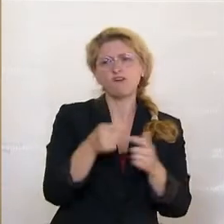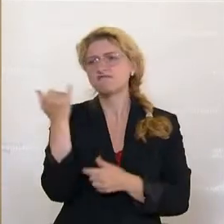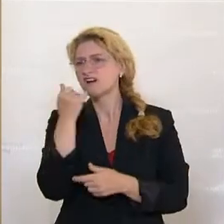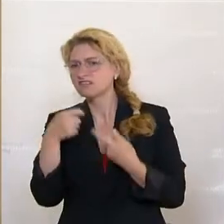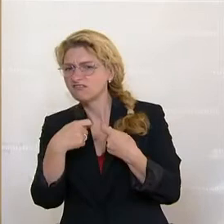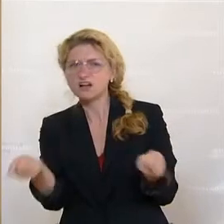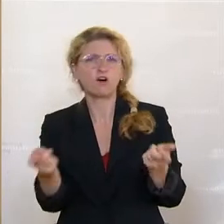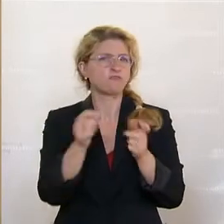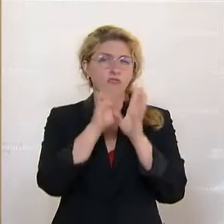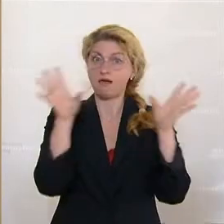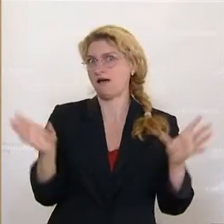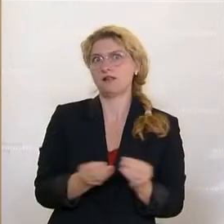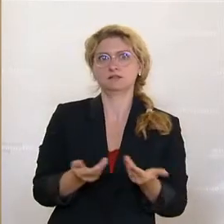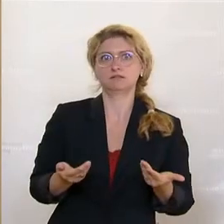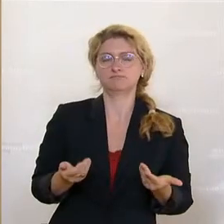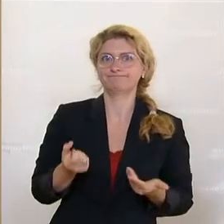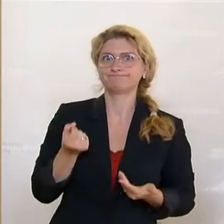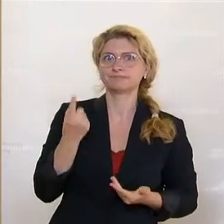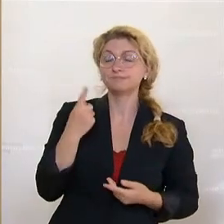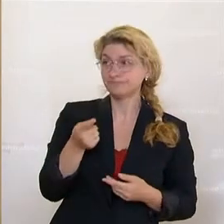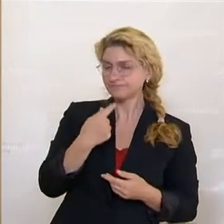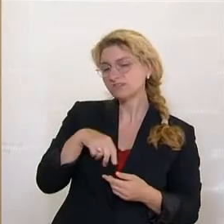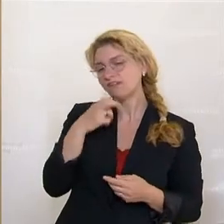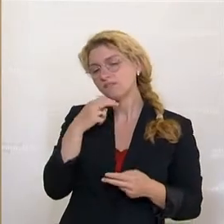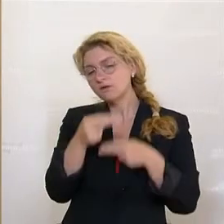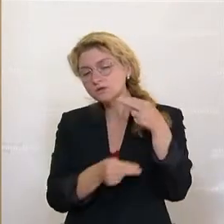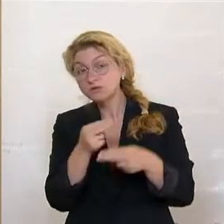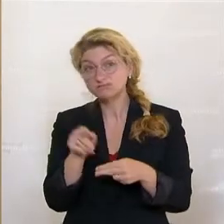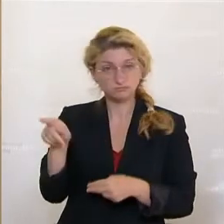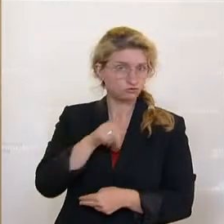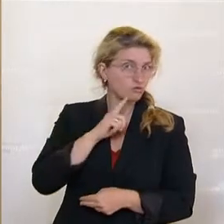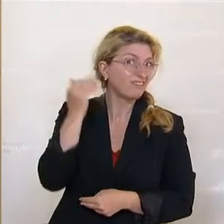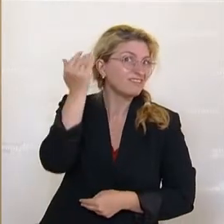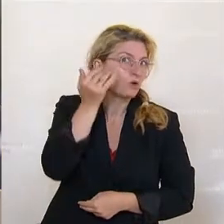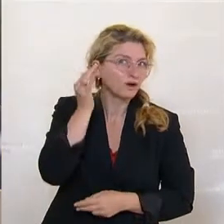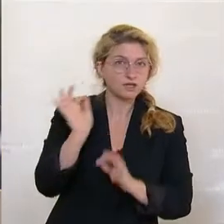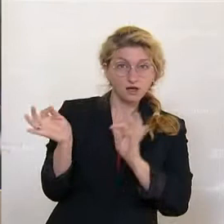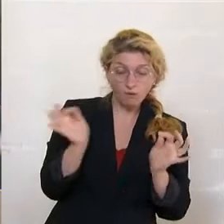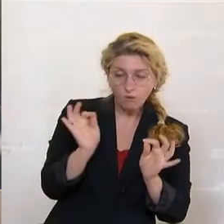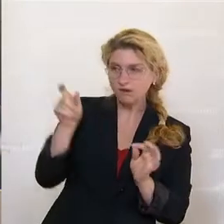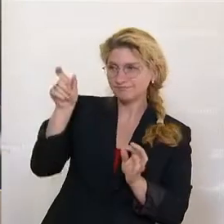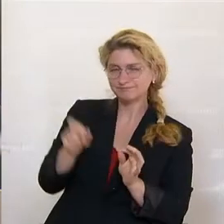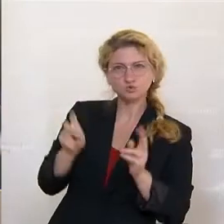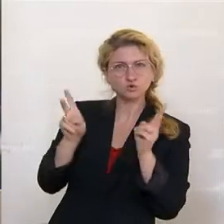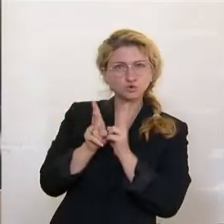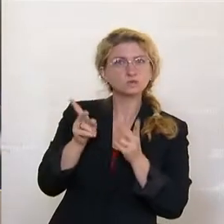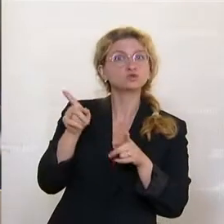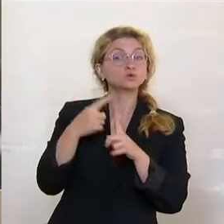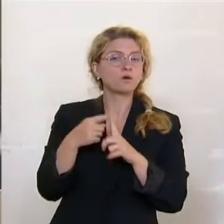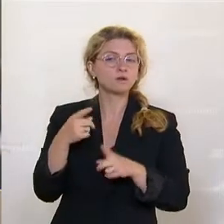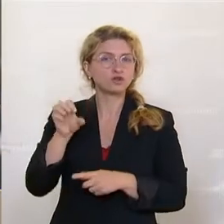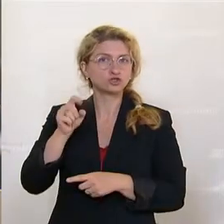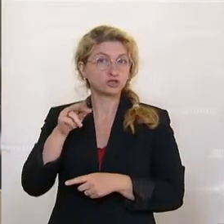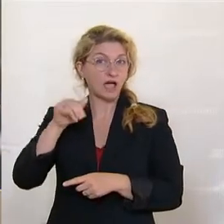Und wir wollten schauen, ob das jetzt nur Theorie war oder ob die Kurz-Strache-Regierung auch in der Praxis käuflich war.